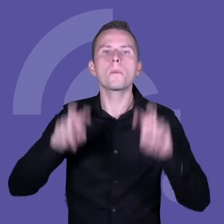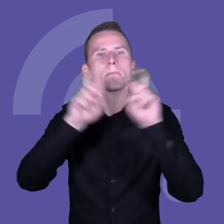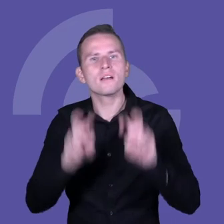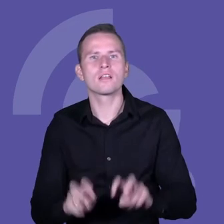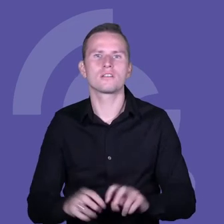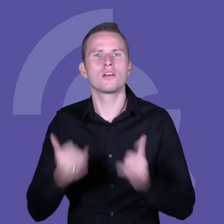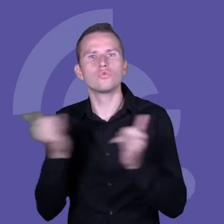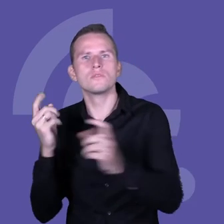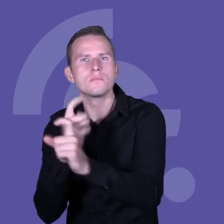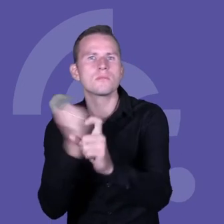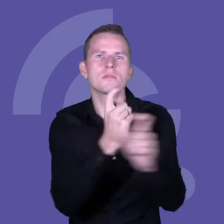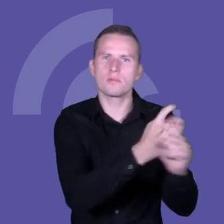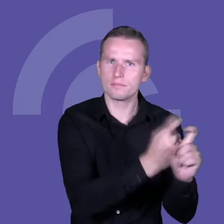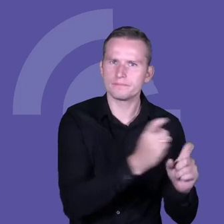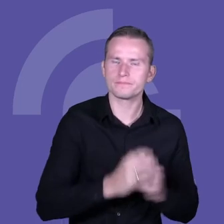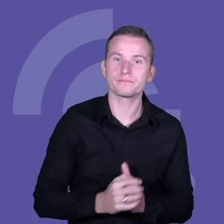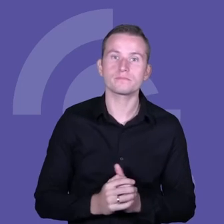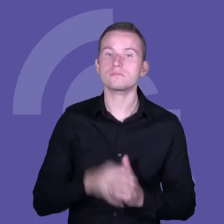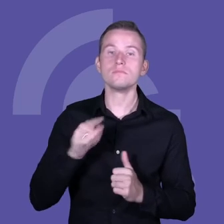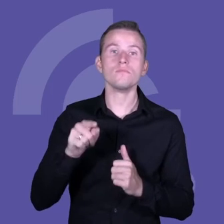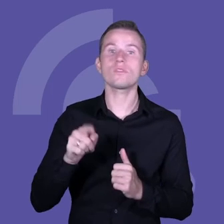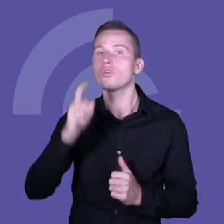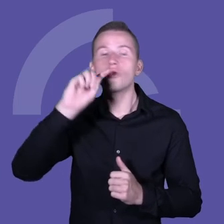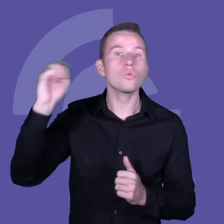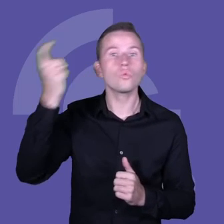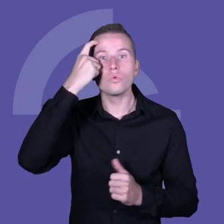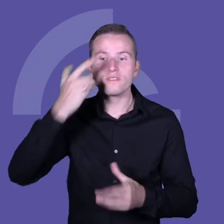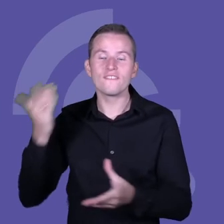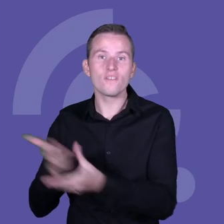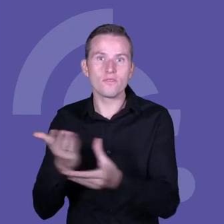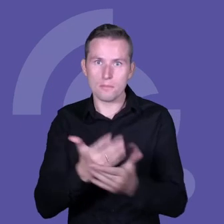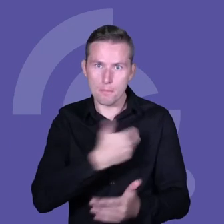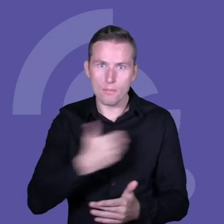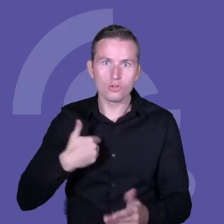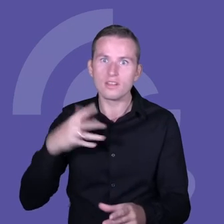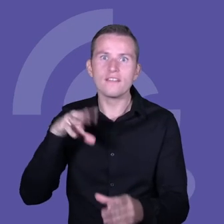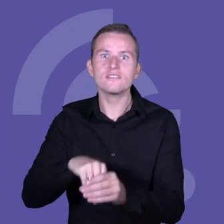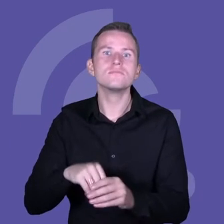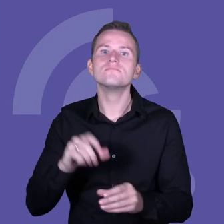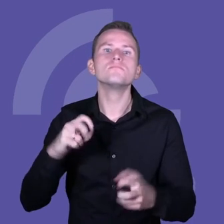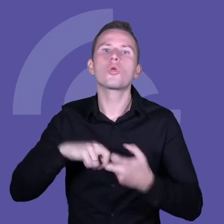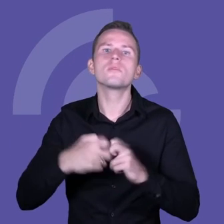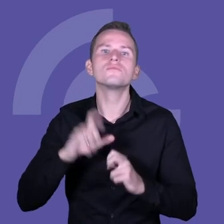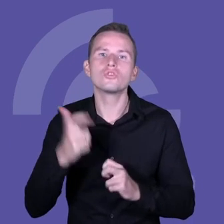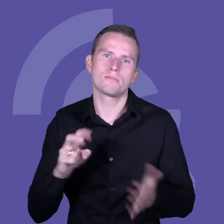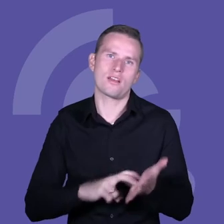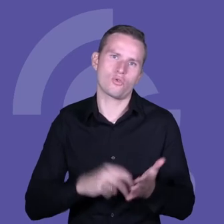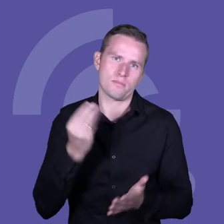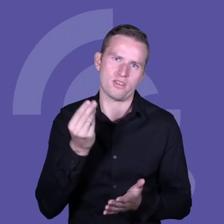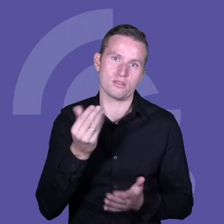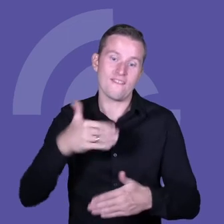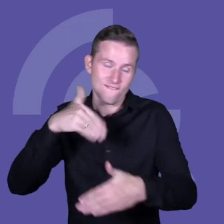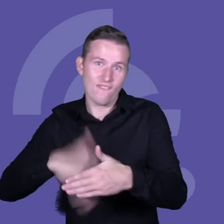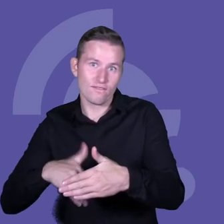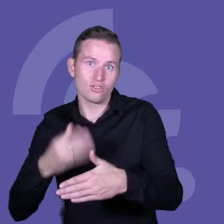w różnych krajach. Natomiast tym, co się wybija w badaniach polskich firm, jest to, że brakuje im środków finansowych. I to zarówno wewnętrznych środków,